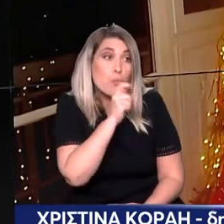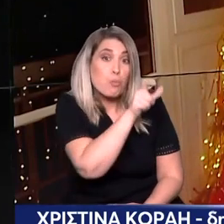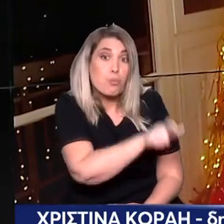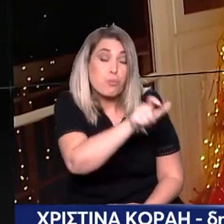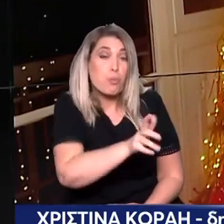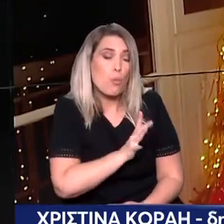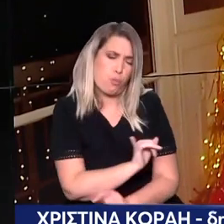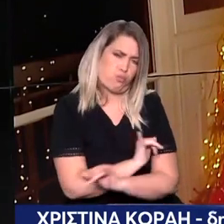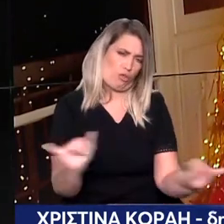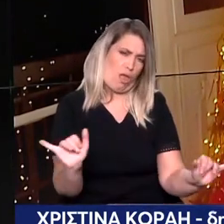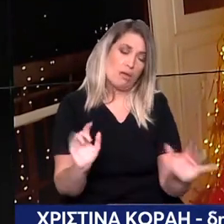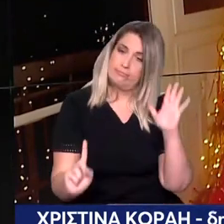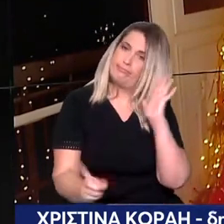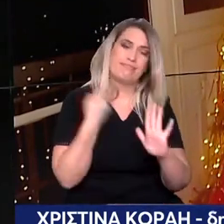τα πράγματα.